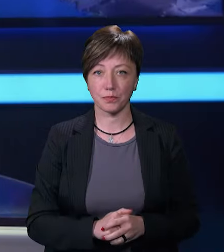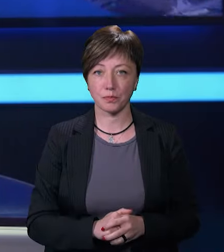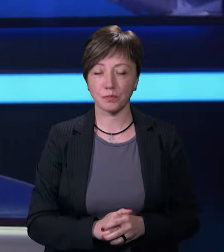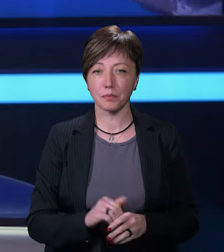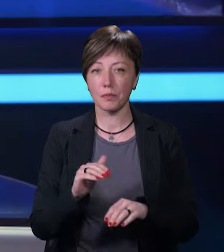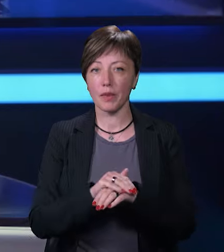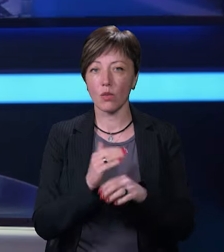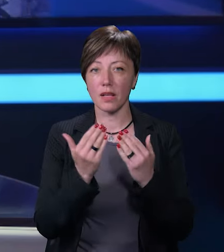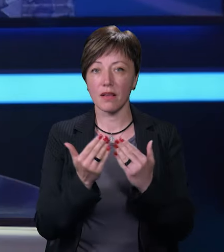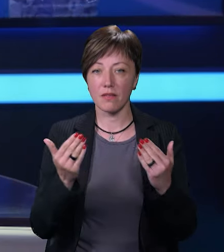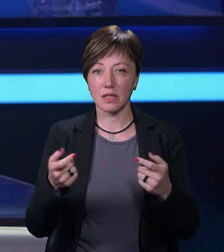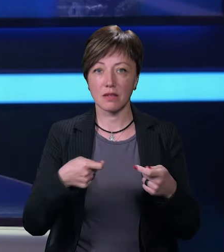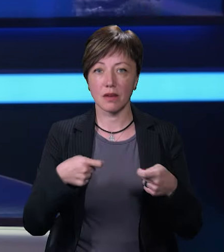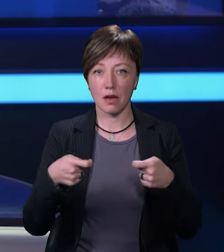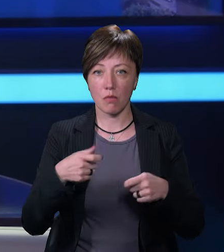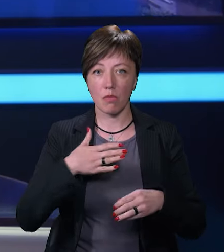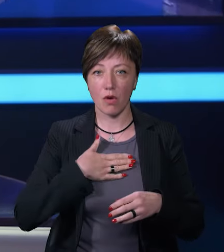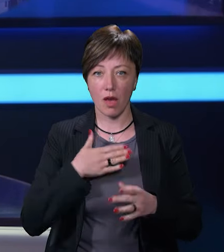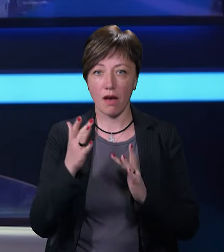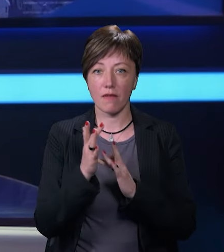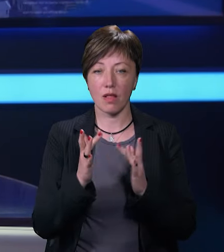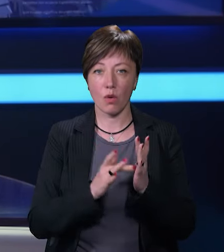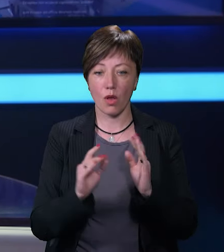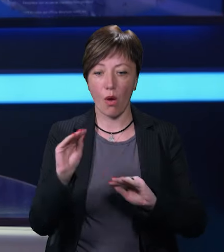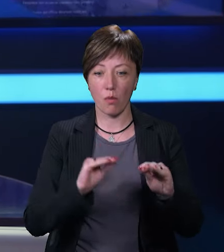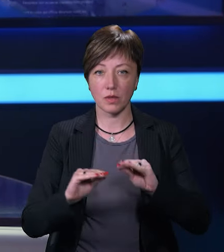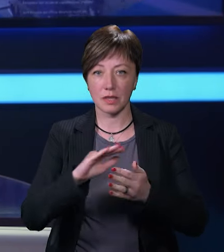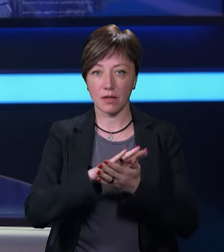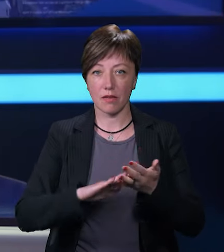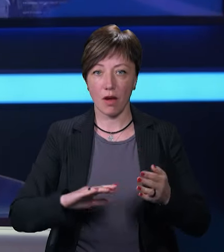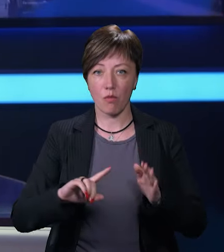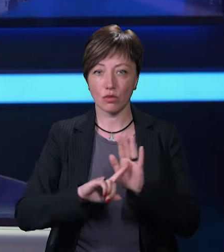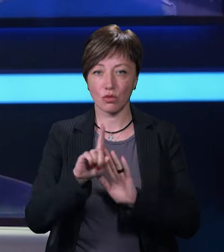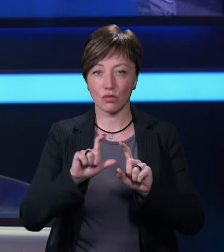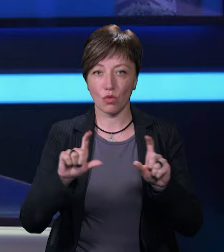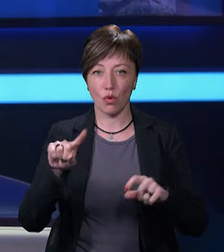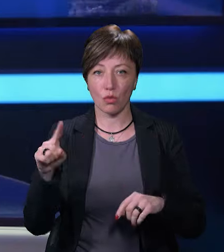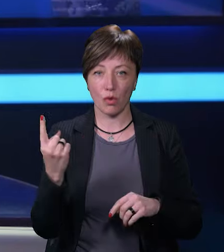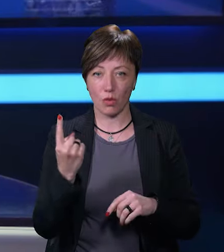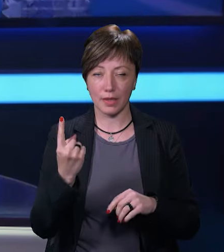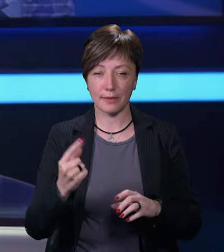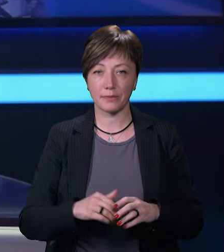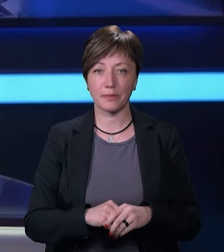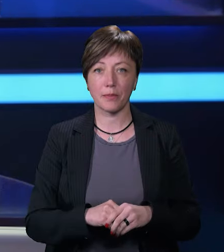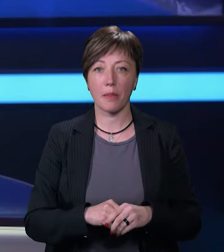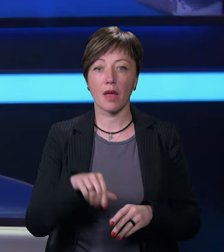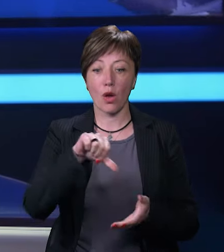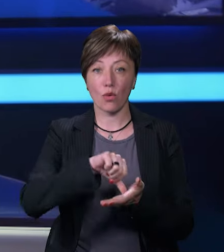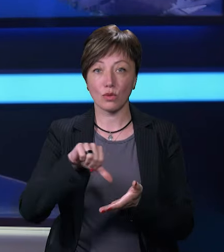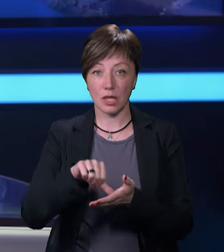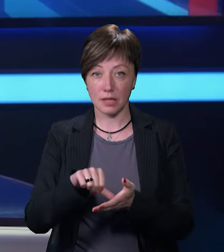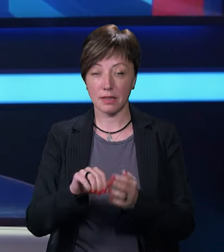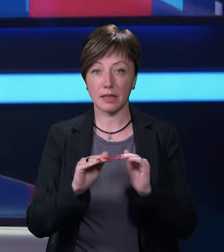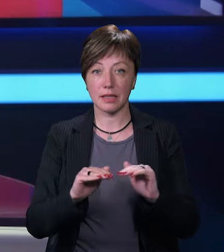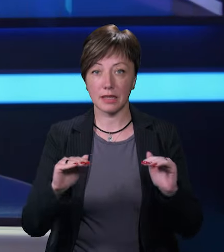Благодійна виставка ярмарок «Моя Великодня композиція» триває у початковій школі номер один. Її учасниками